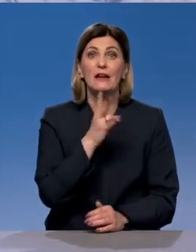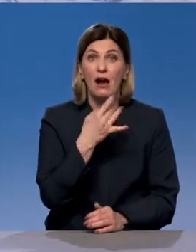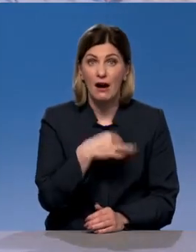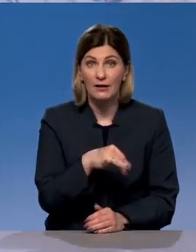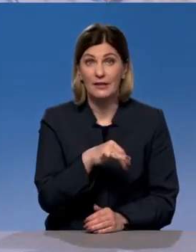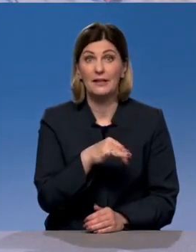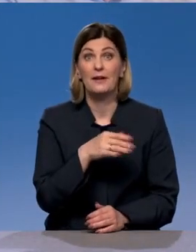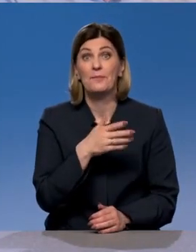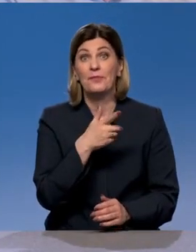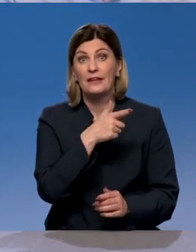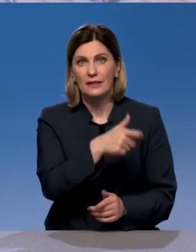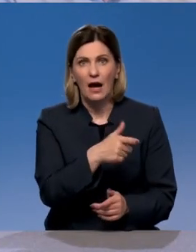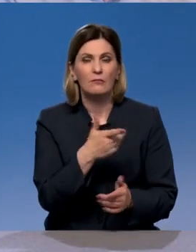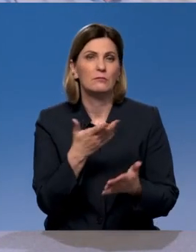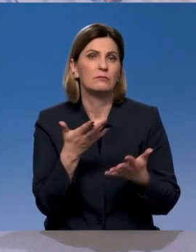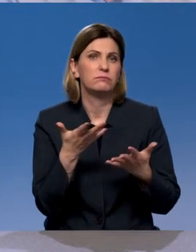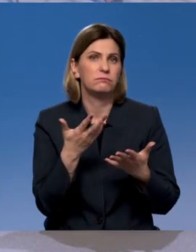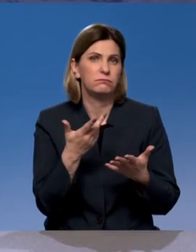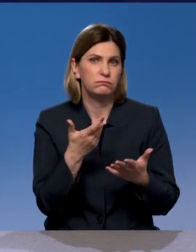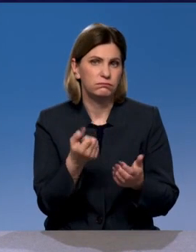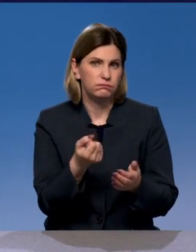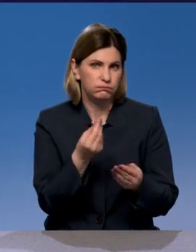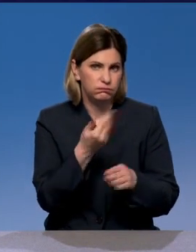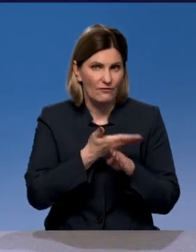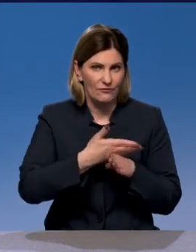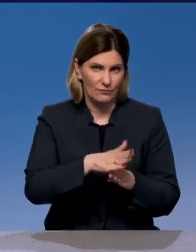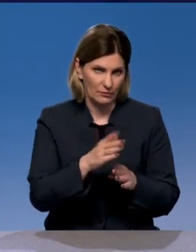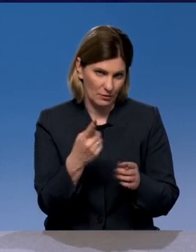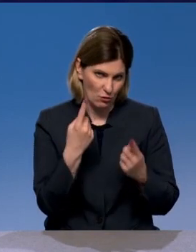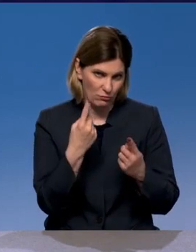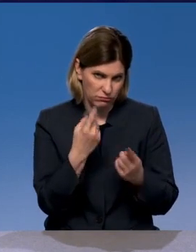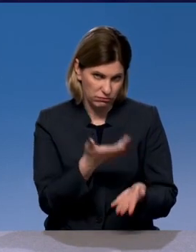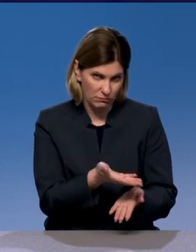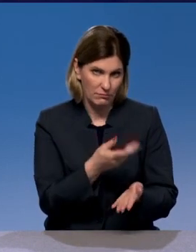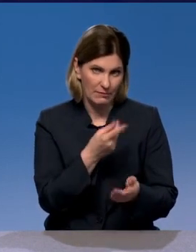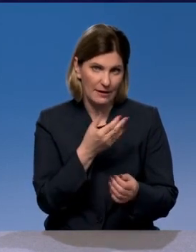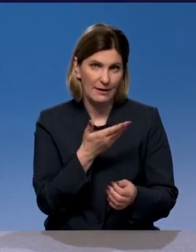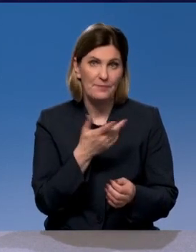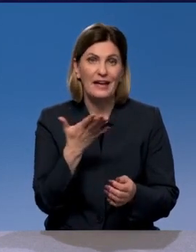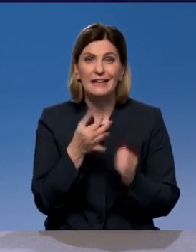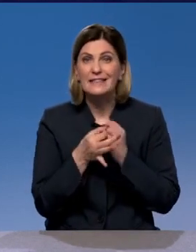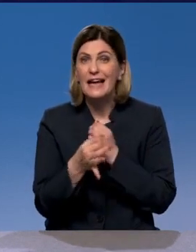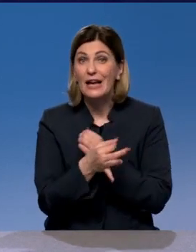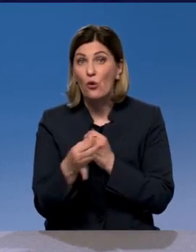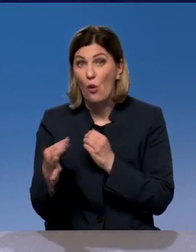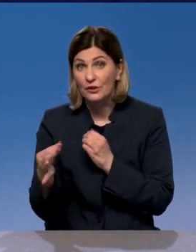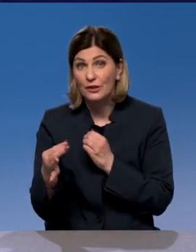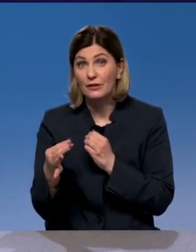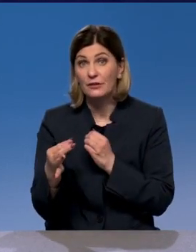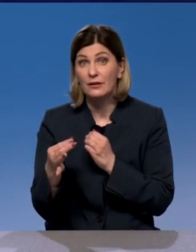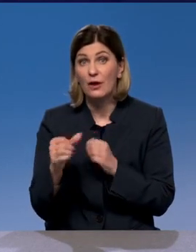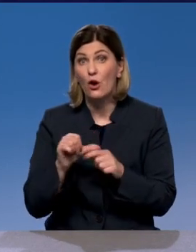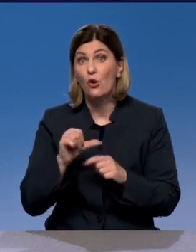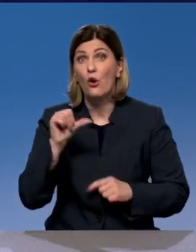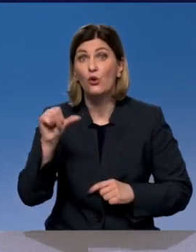отпускается значительное сигнование на поддержание и на строительство на ремонт. Если мы говорим о дорогах регионального сообщения, о всех остальных, кроме